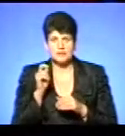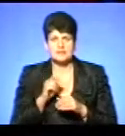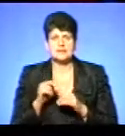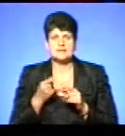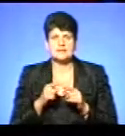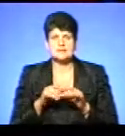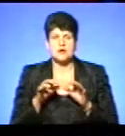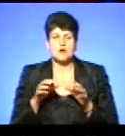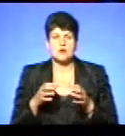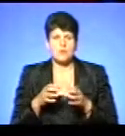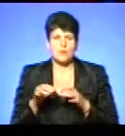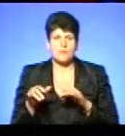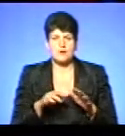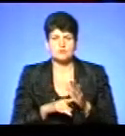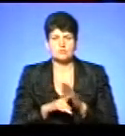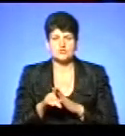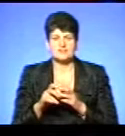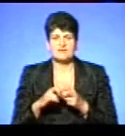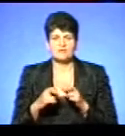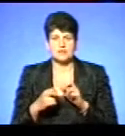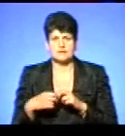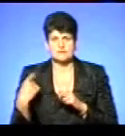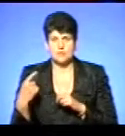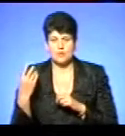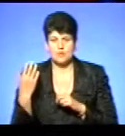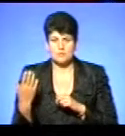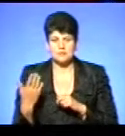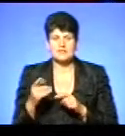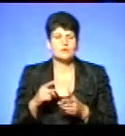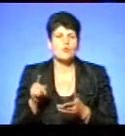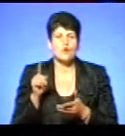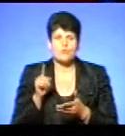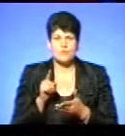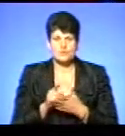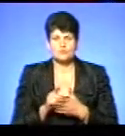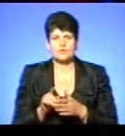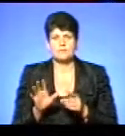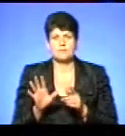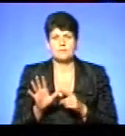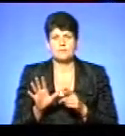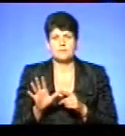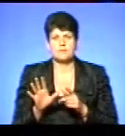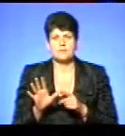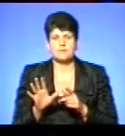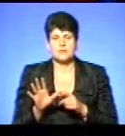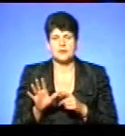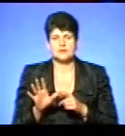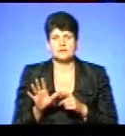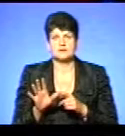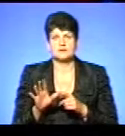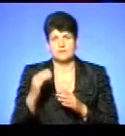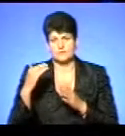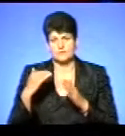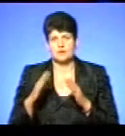Вона вже від вчорашнього дня почалася з Івано-Франківської області і обов'язково п'ята за обліком піде наша